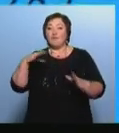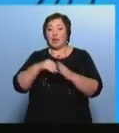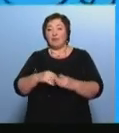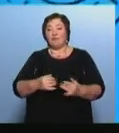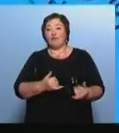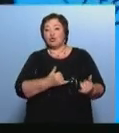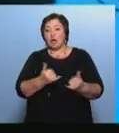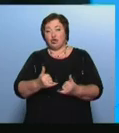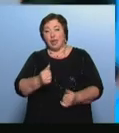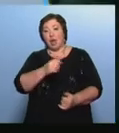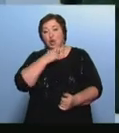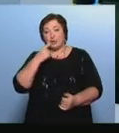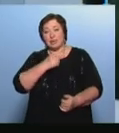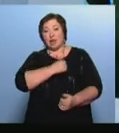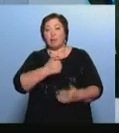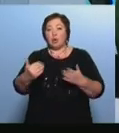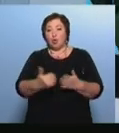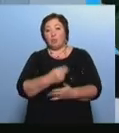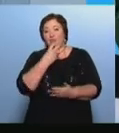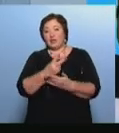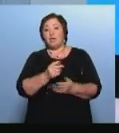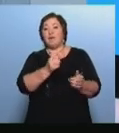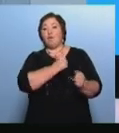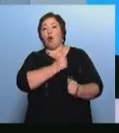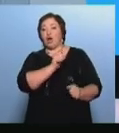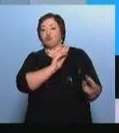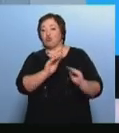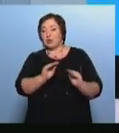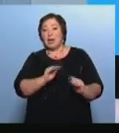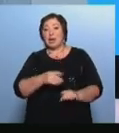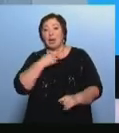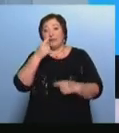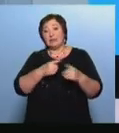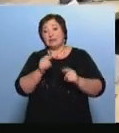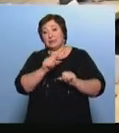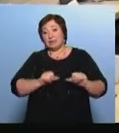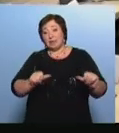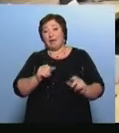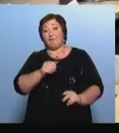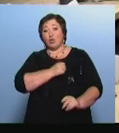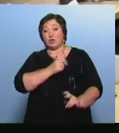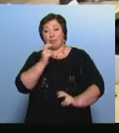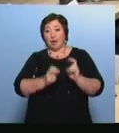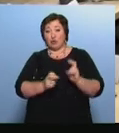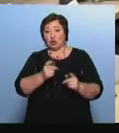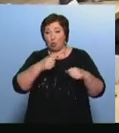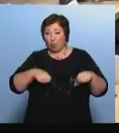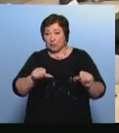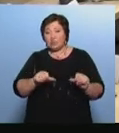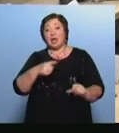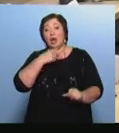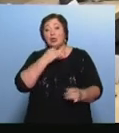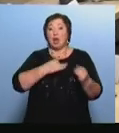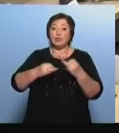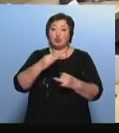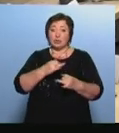российской армии новыми видами вооружения Об этом президент говорил на заседании военно-промышленной комиссии Ключевые темы обсуждения –